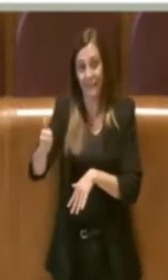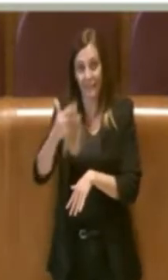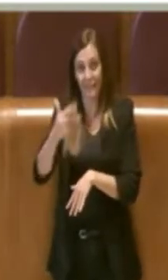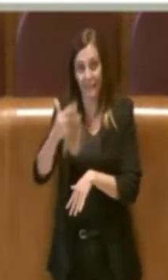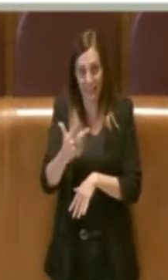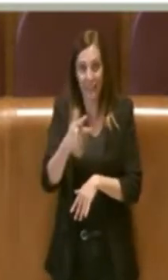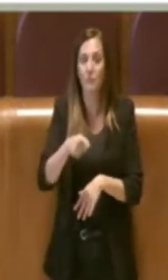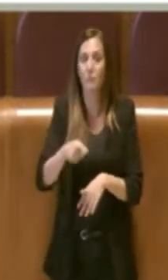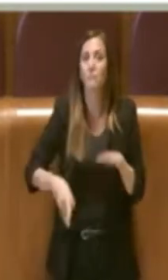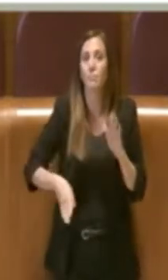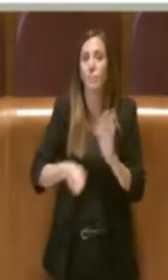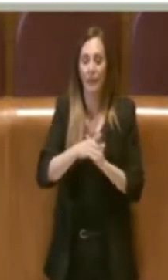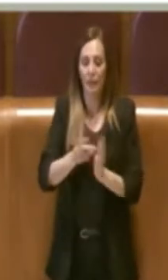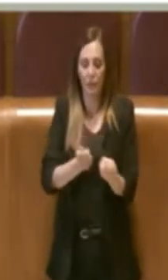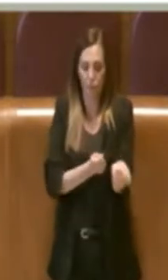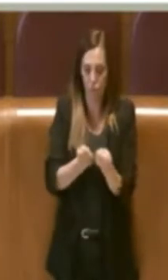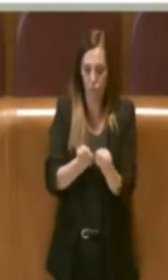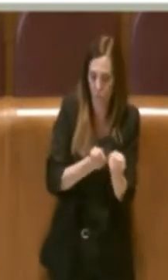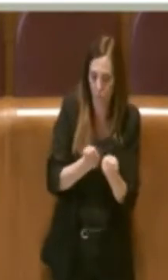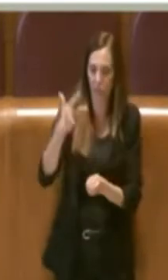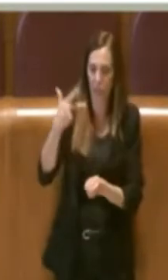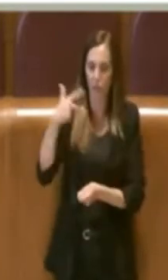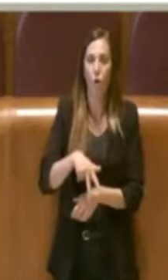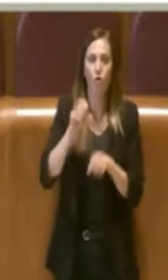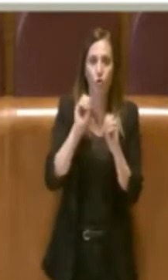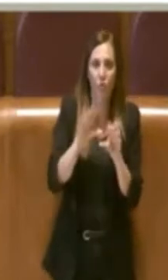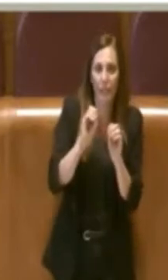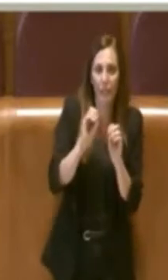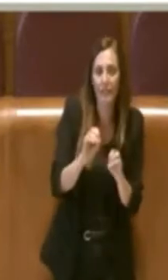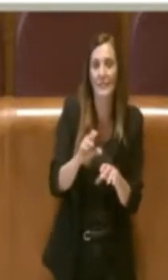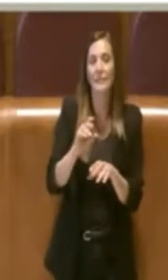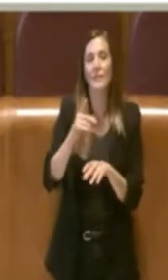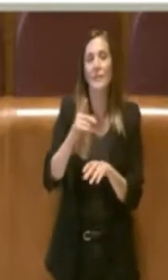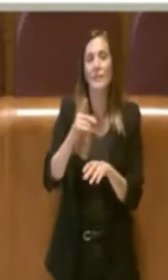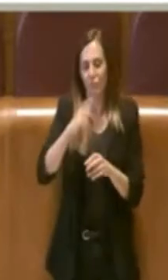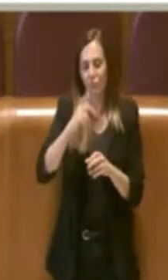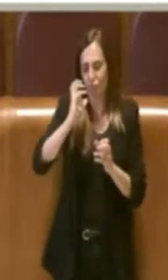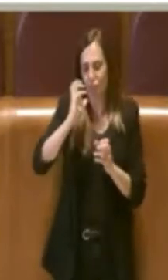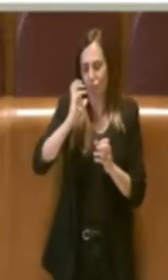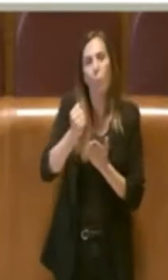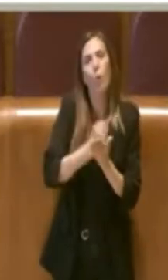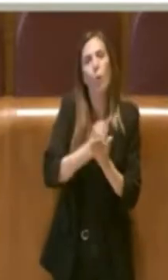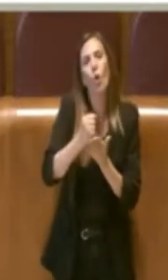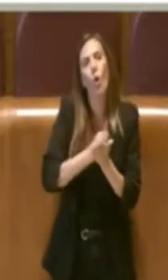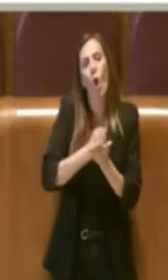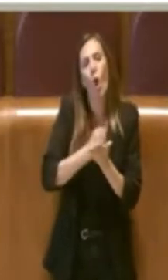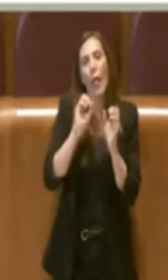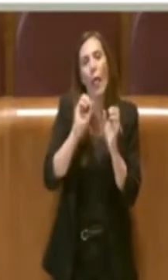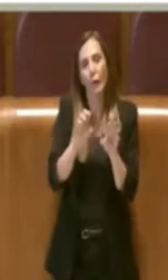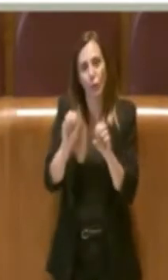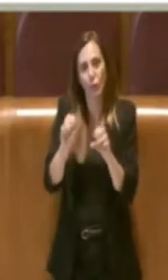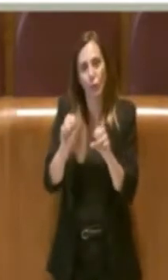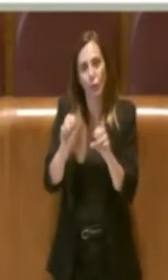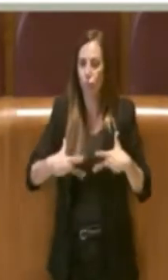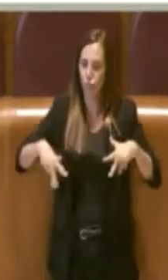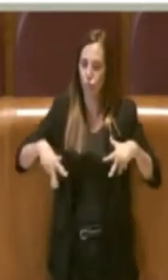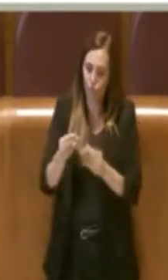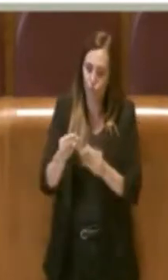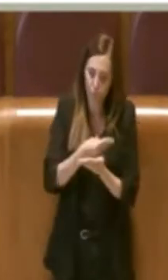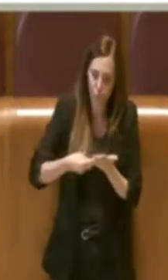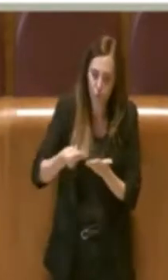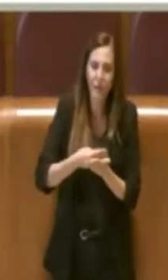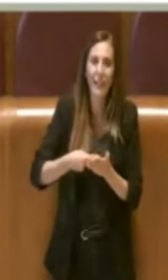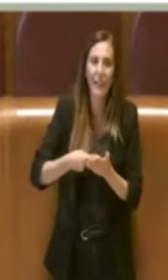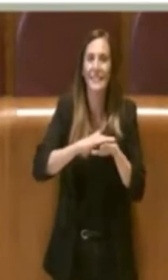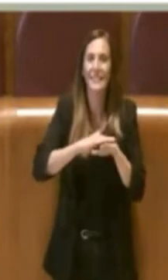regie, con i direttori di distretto, le direzioni socio-educative, che attraverso una serie di protocolli operativi hanno riprogettato ogni singolo